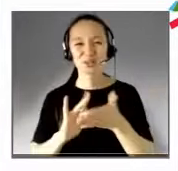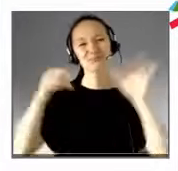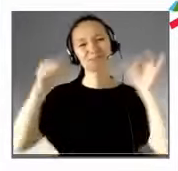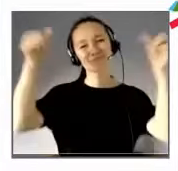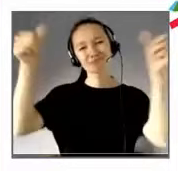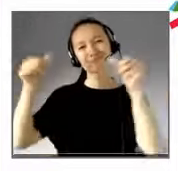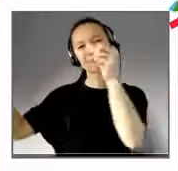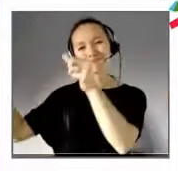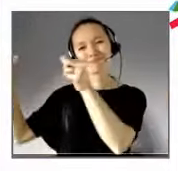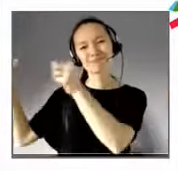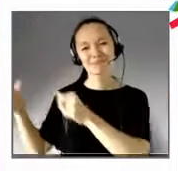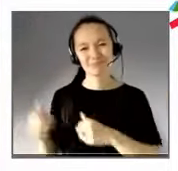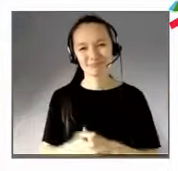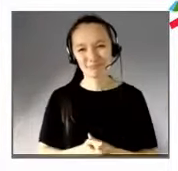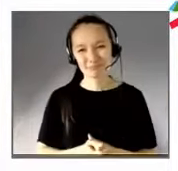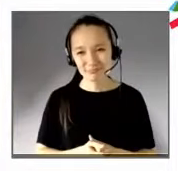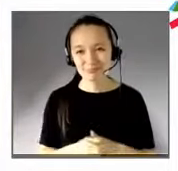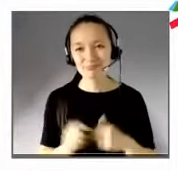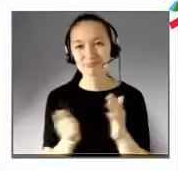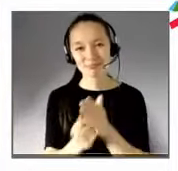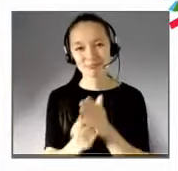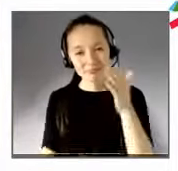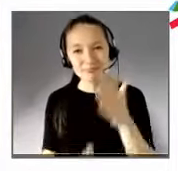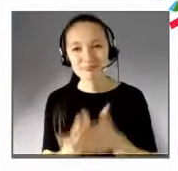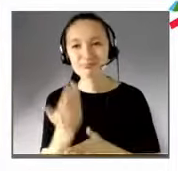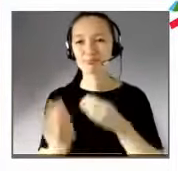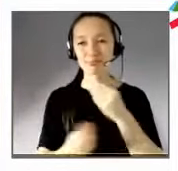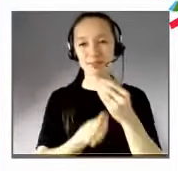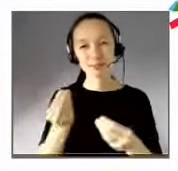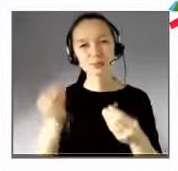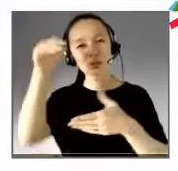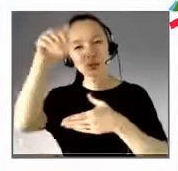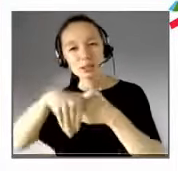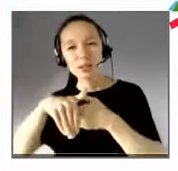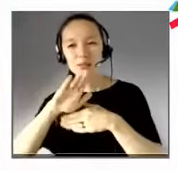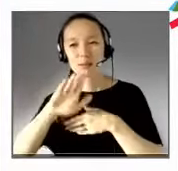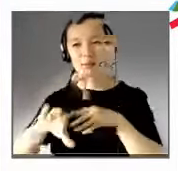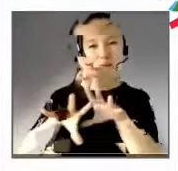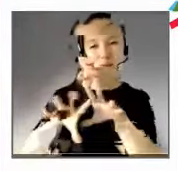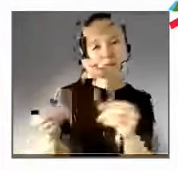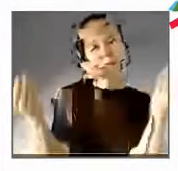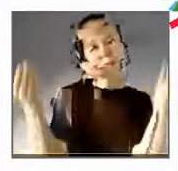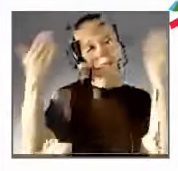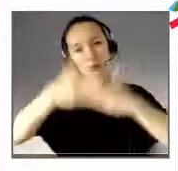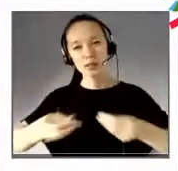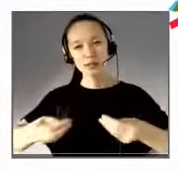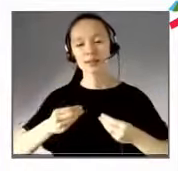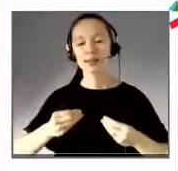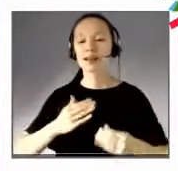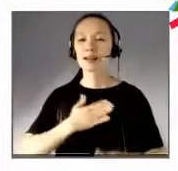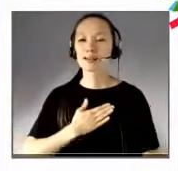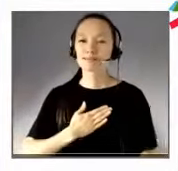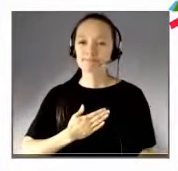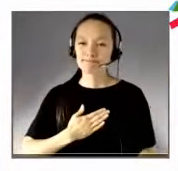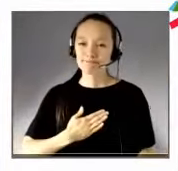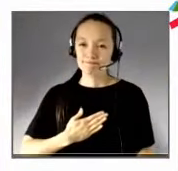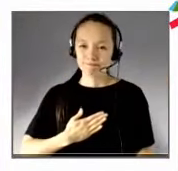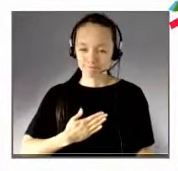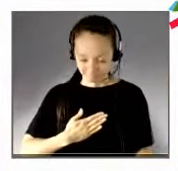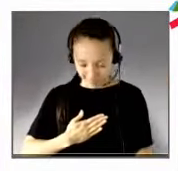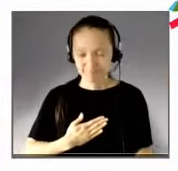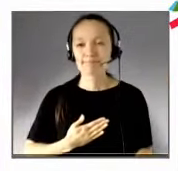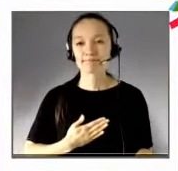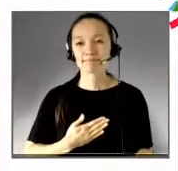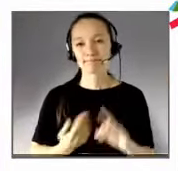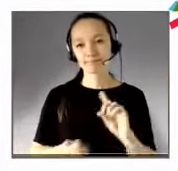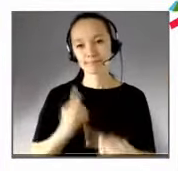ou le soir pour leur équipe de nuit, en fait, c'était un élément de réconfort majeur. Donc ça, a été vraiment peut-être un moment